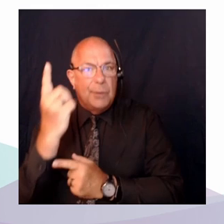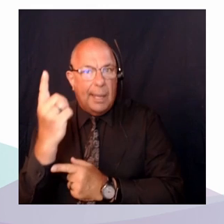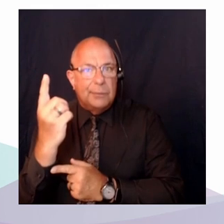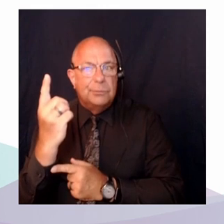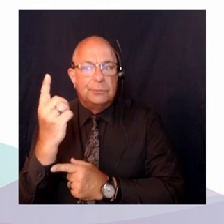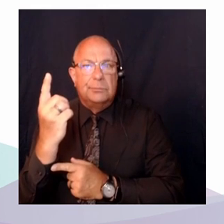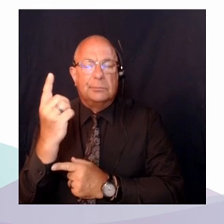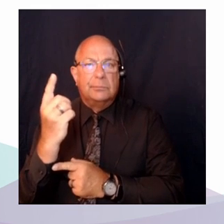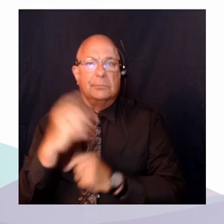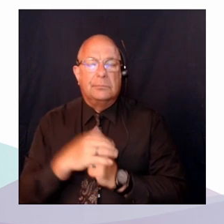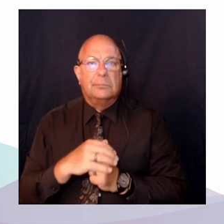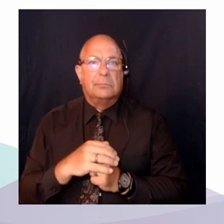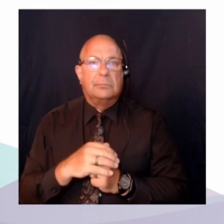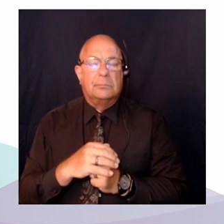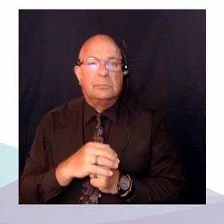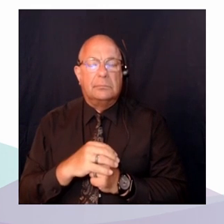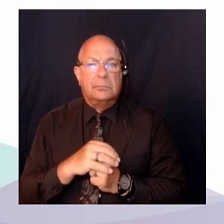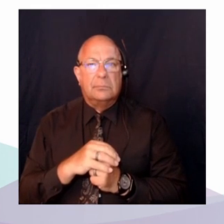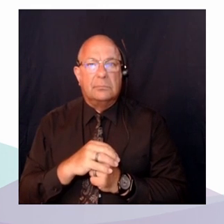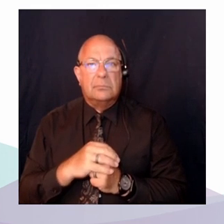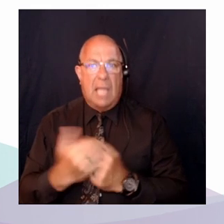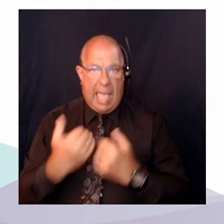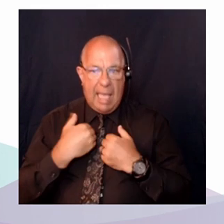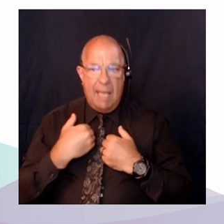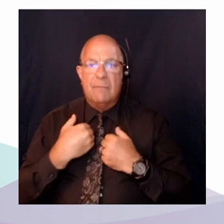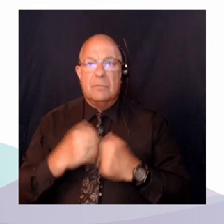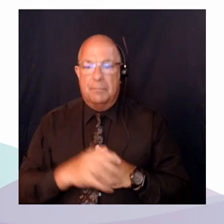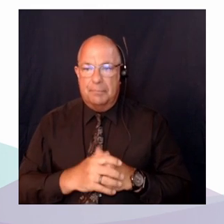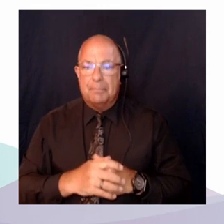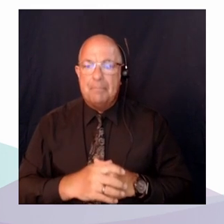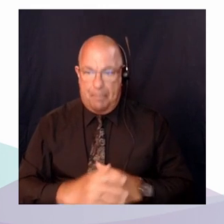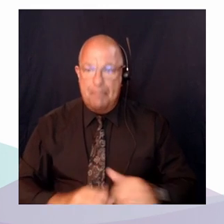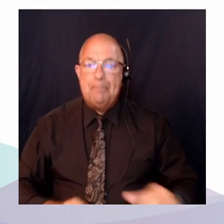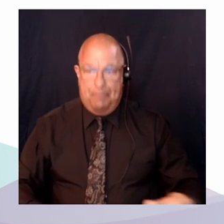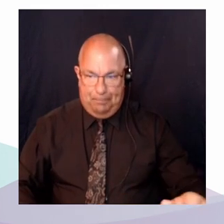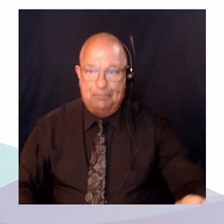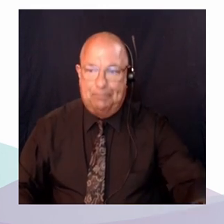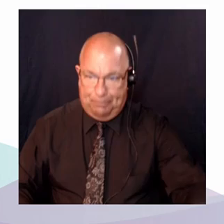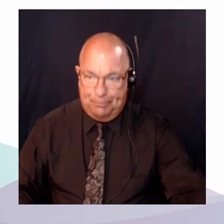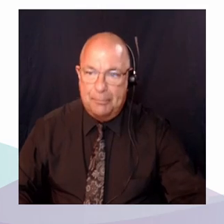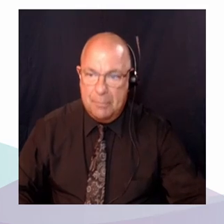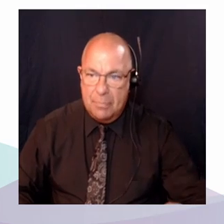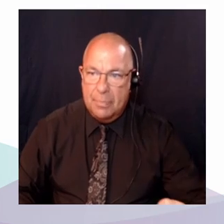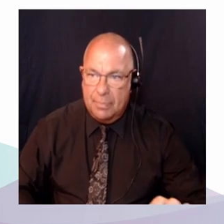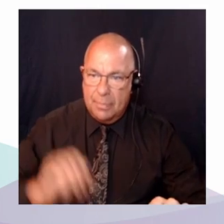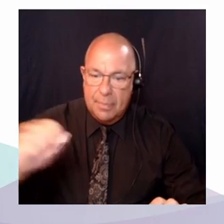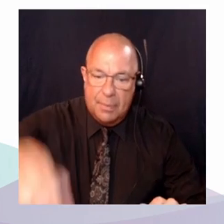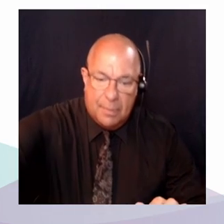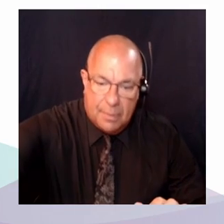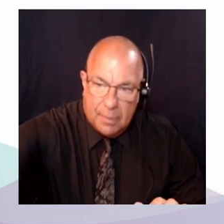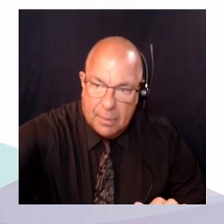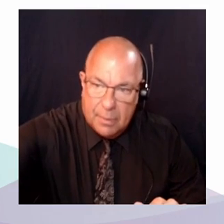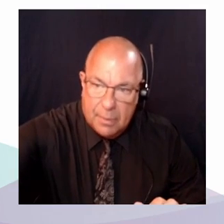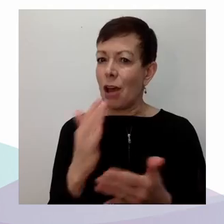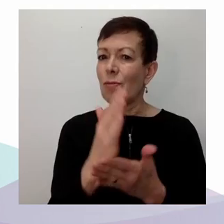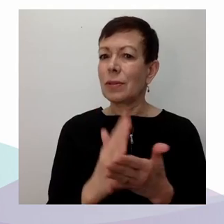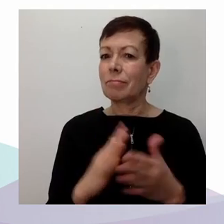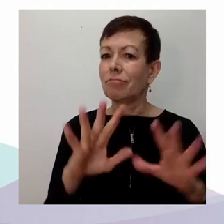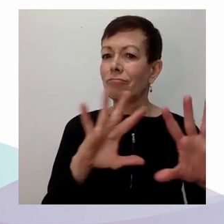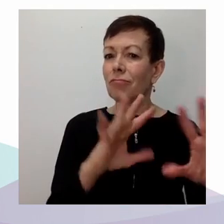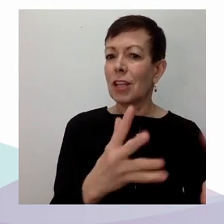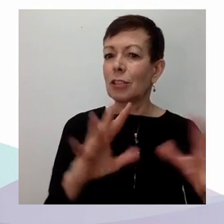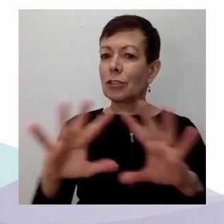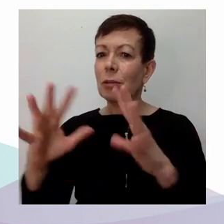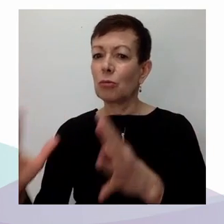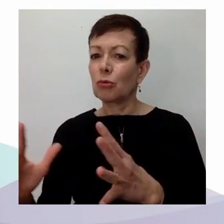groupes qui sont en train de se structurer présentement, qui représentent les enfants ayant des besoins particuliers